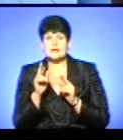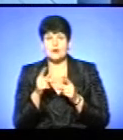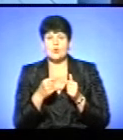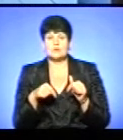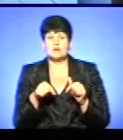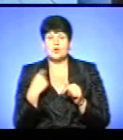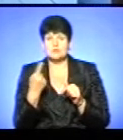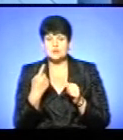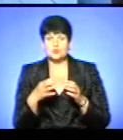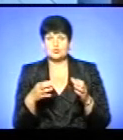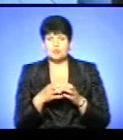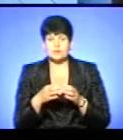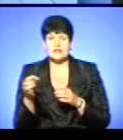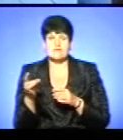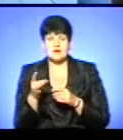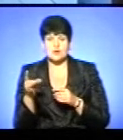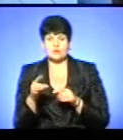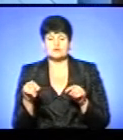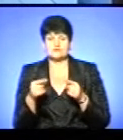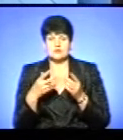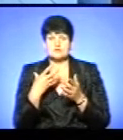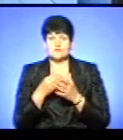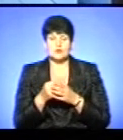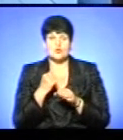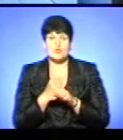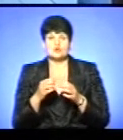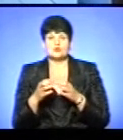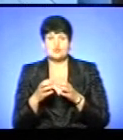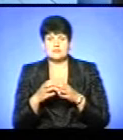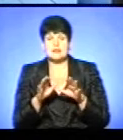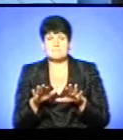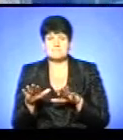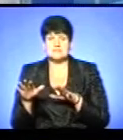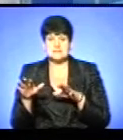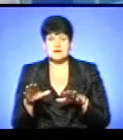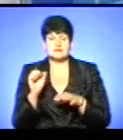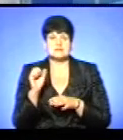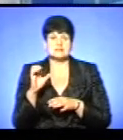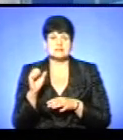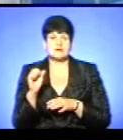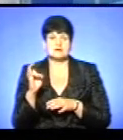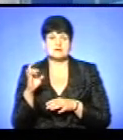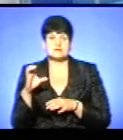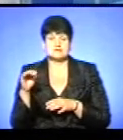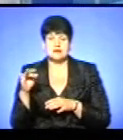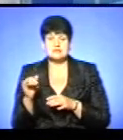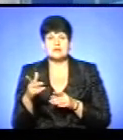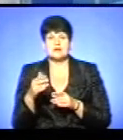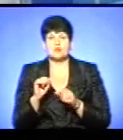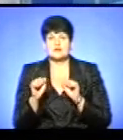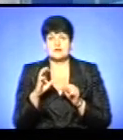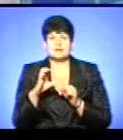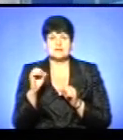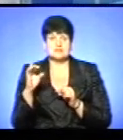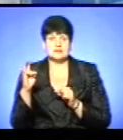групи, так і безпосередньо в районах створені свої робочі групи, які там є на місцях, і состанція, і управління ДСНС,